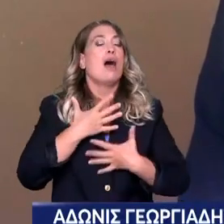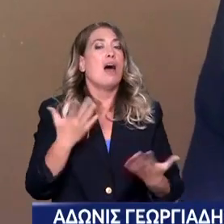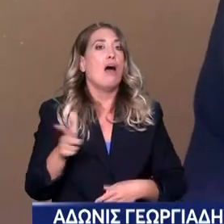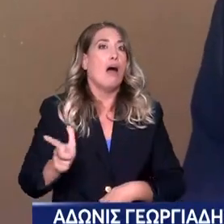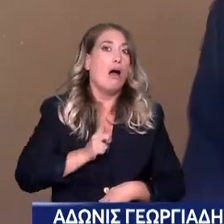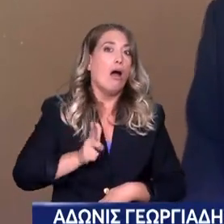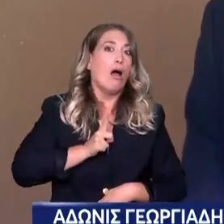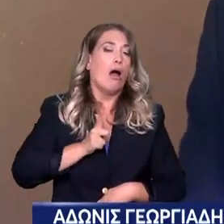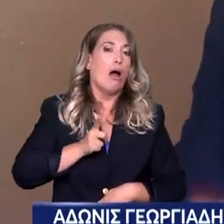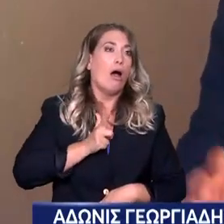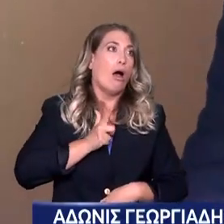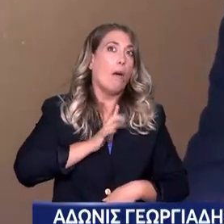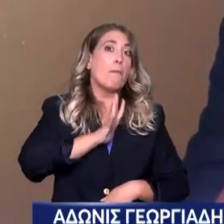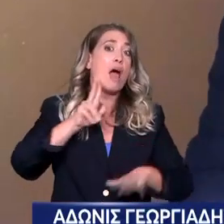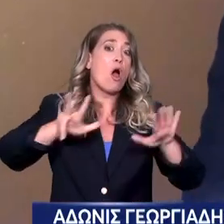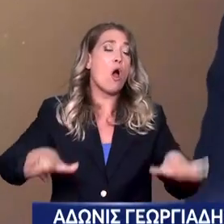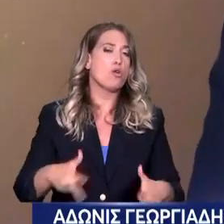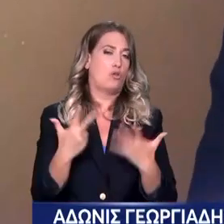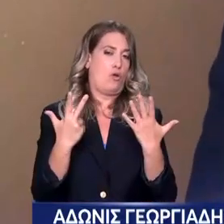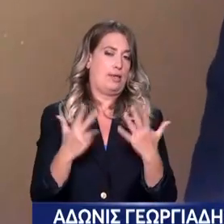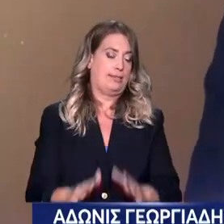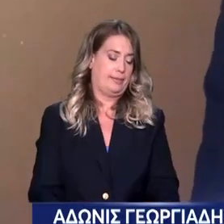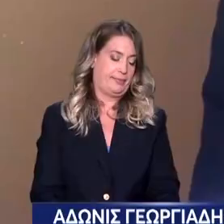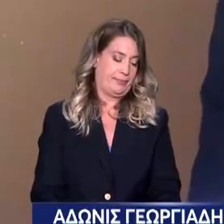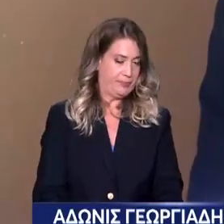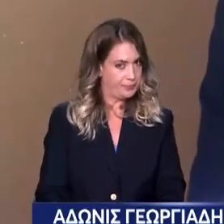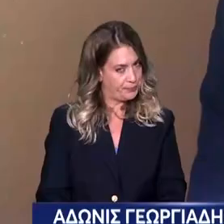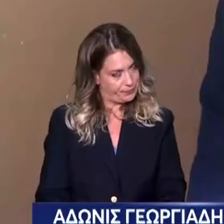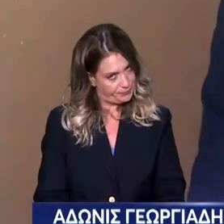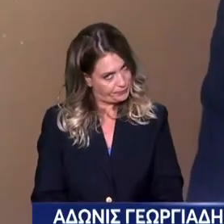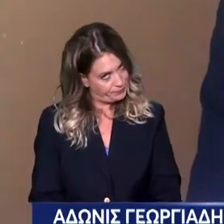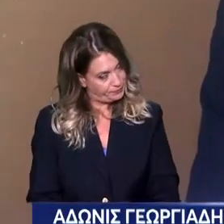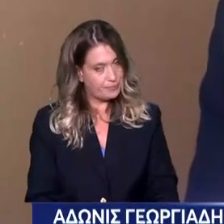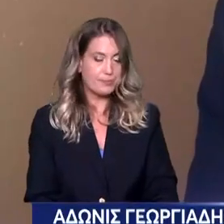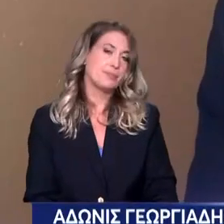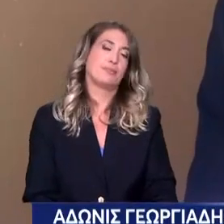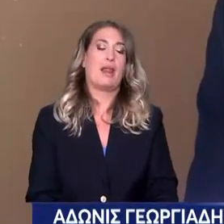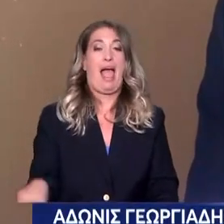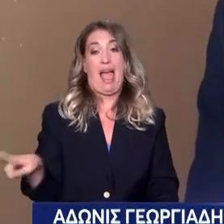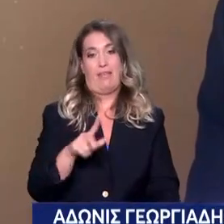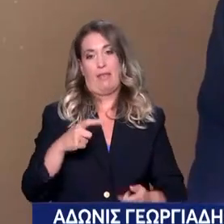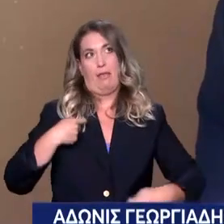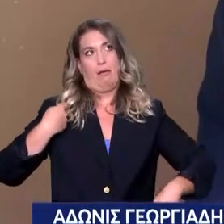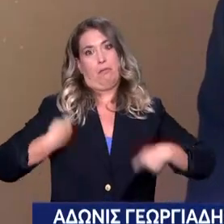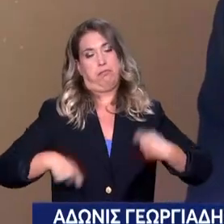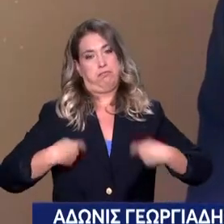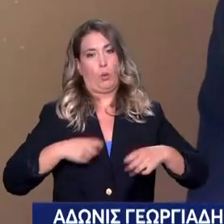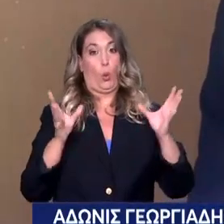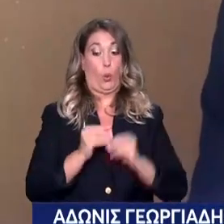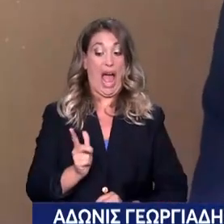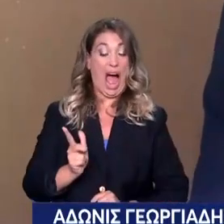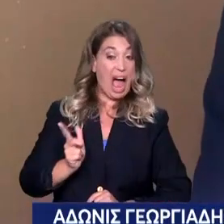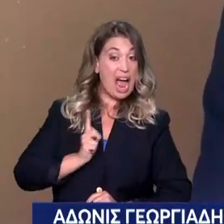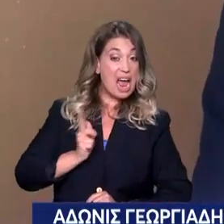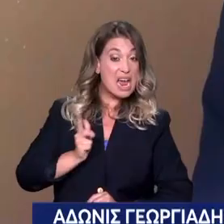στην εφημερία. Εδώ θέλω να το εξηγήσω. Πρώτα απ' όλα, όσοι διαμαρτύονται για τη μεγάλη αναμονή στην εφημερία